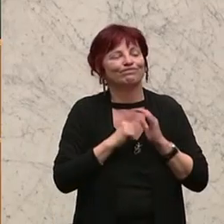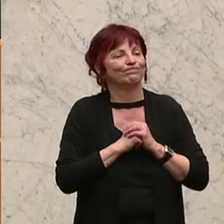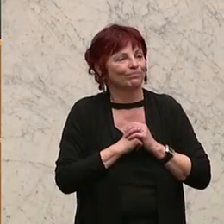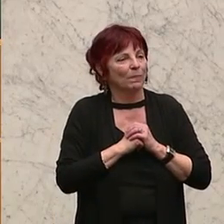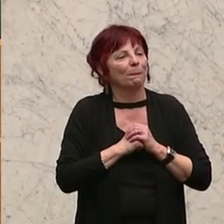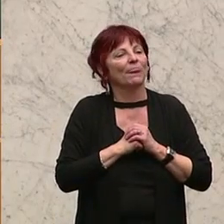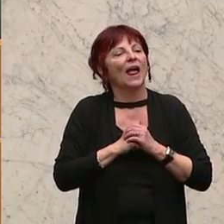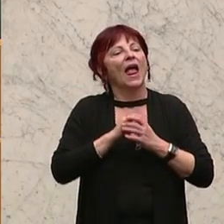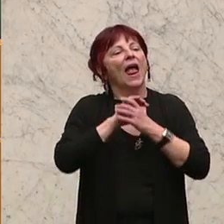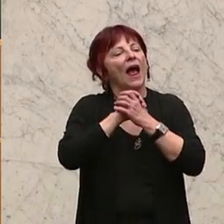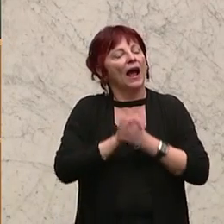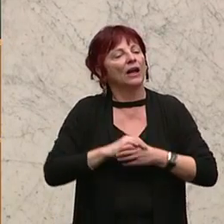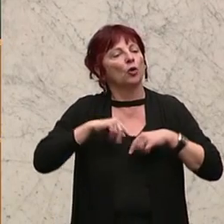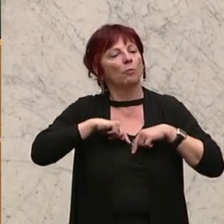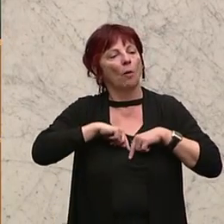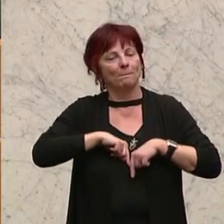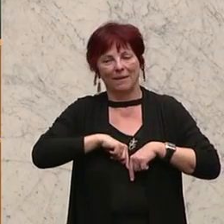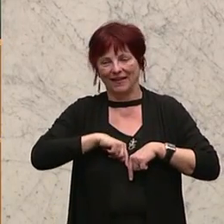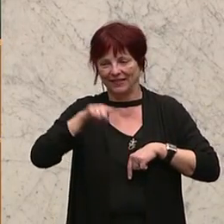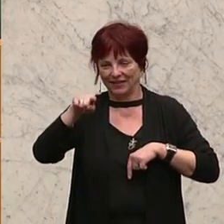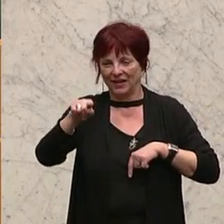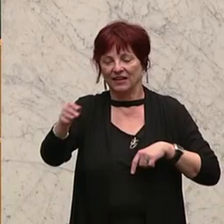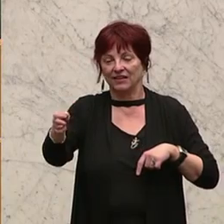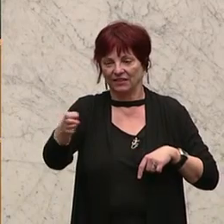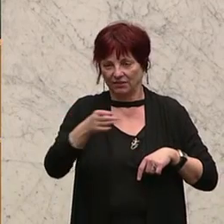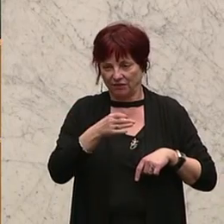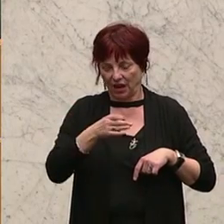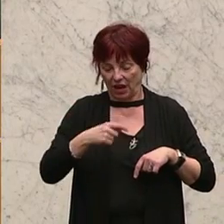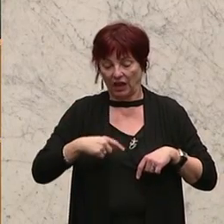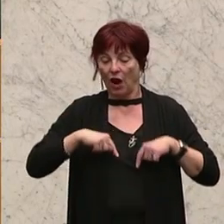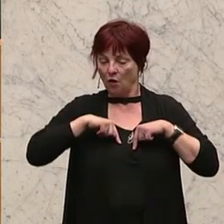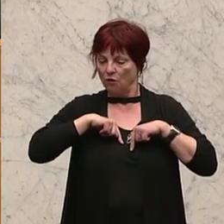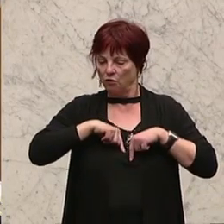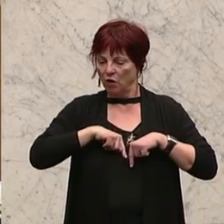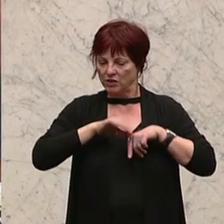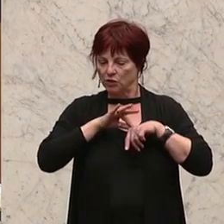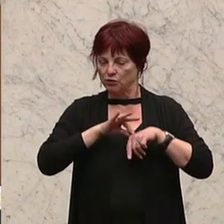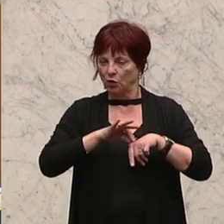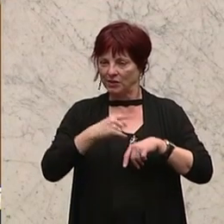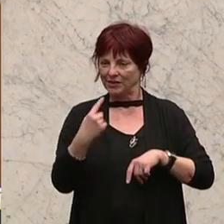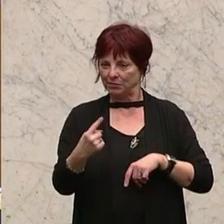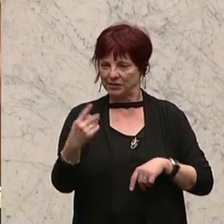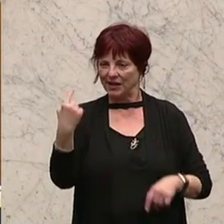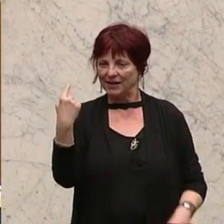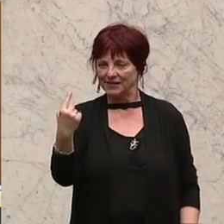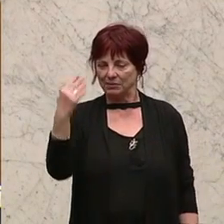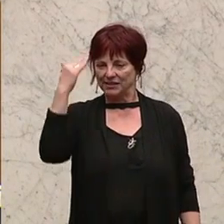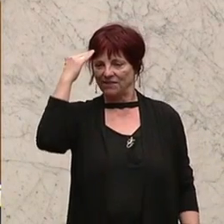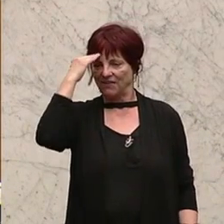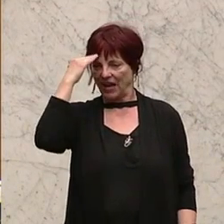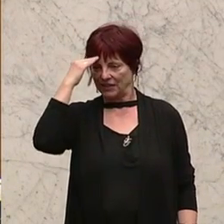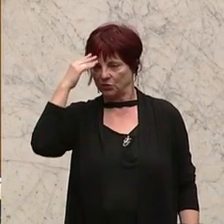Herr Klubobmann, weil es sozusagen ja auch eine Frage natürlich an die Vorsitzführung war, wie Sie wissen und das auch kennen,